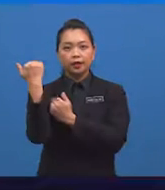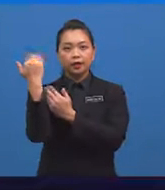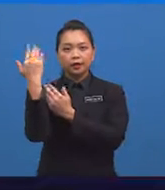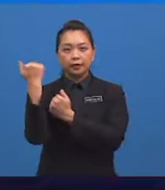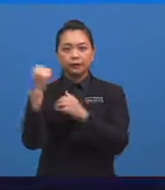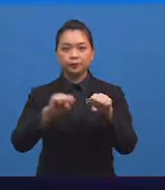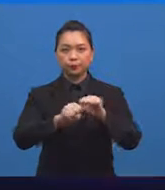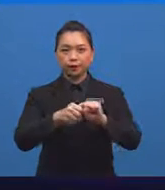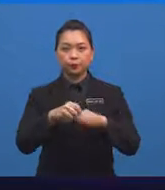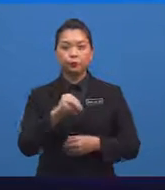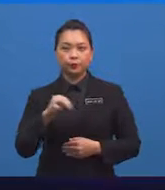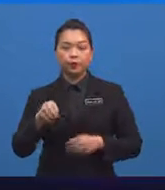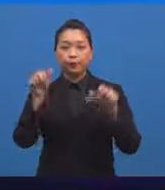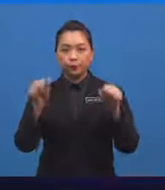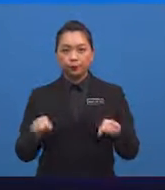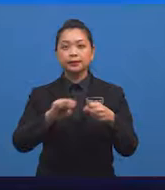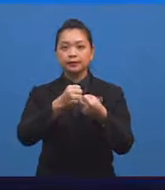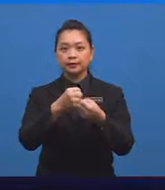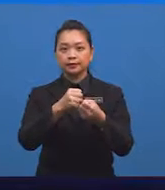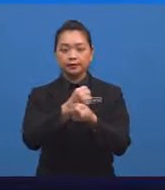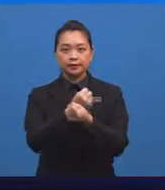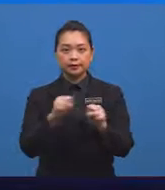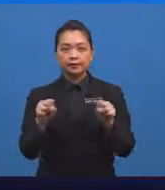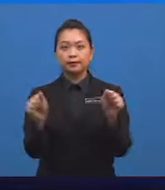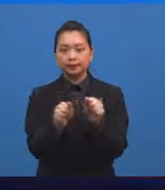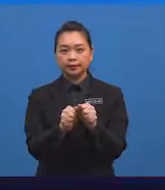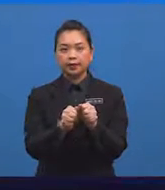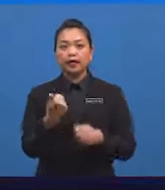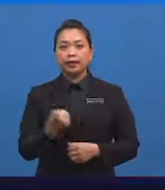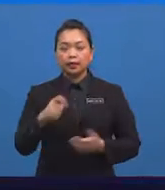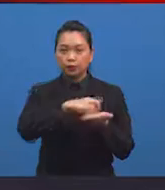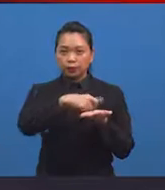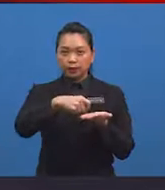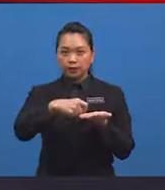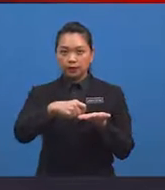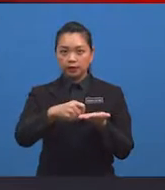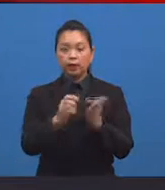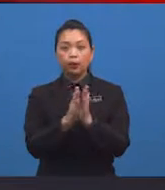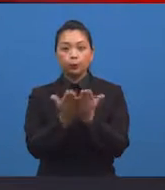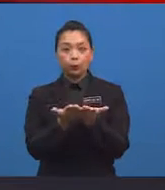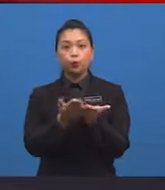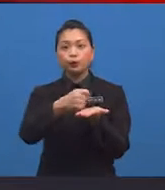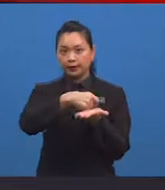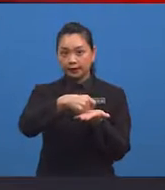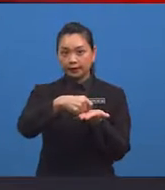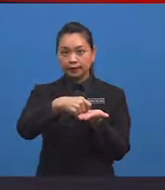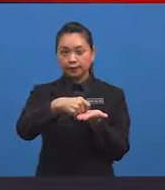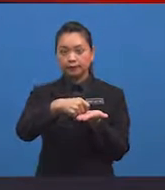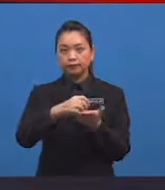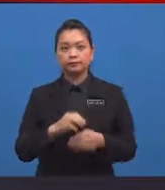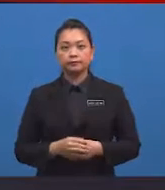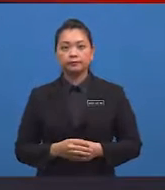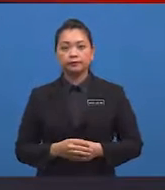harap agar murid-murid boleh bersedia dengan Alat tulis Buku catatan